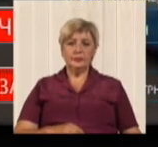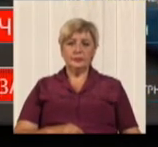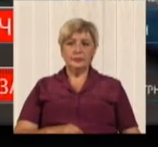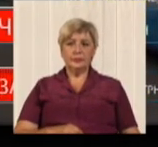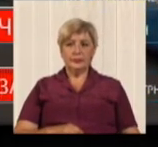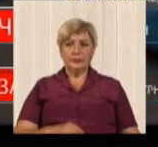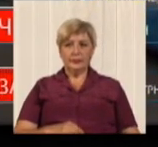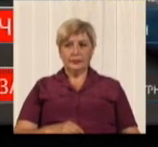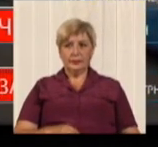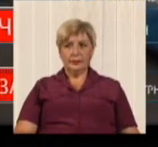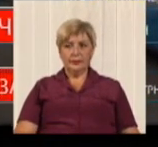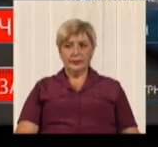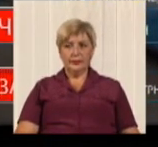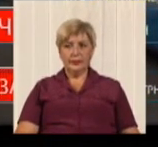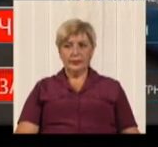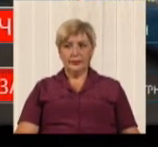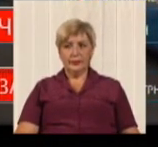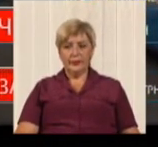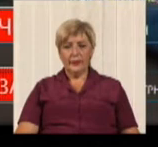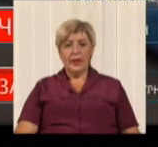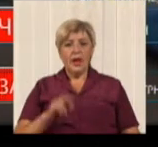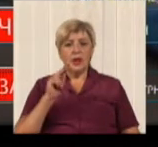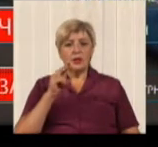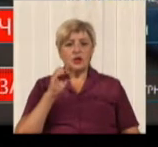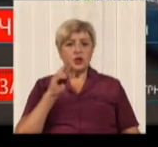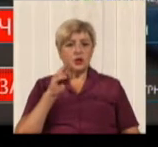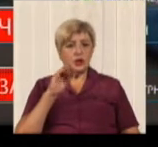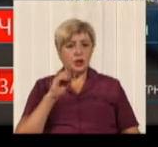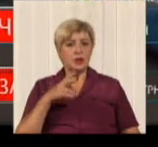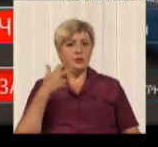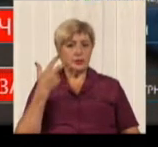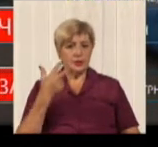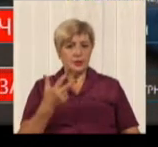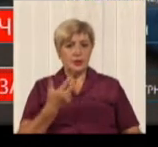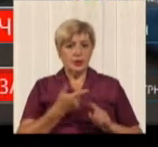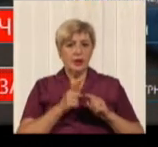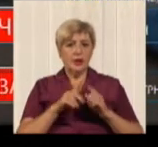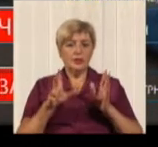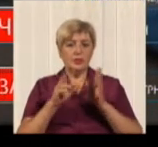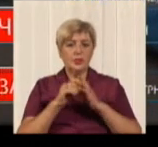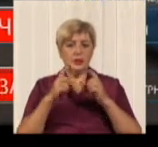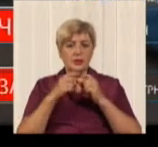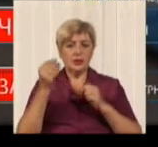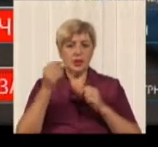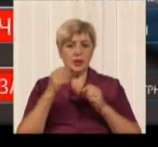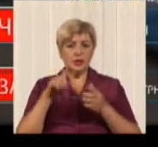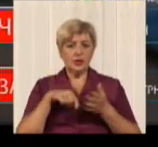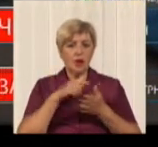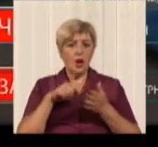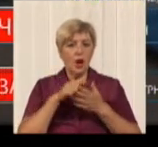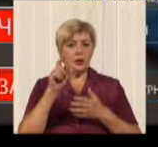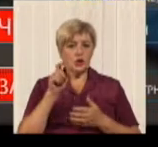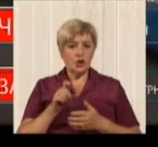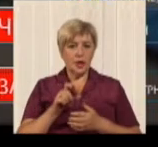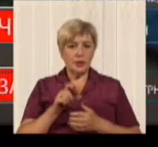карточкою горожанину. Тобто ви вважаєте, що це за рахунок того, що є якісь пільгові? Ні, для міста життя. Мільницький – 2,5